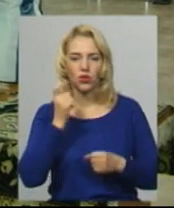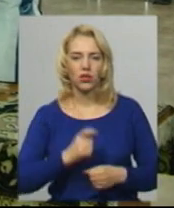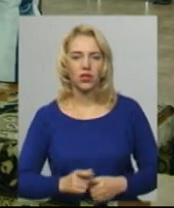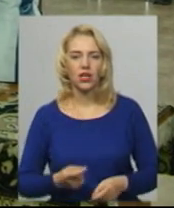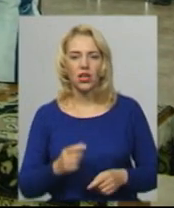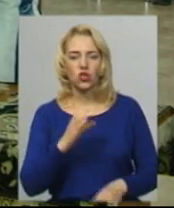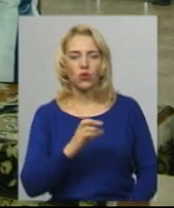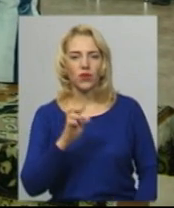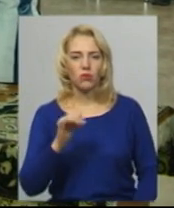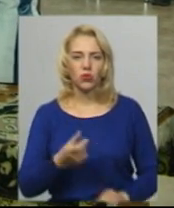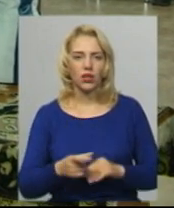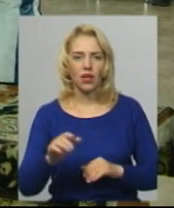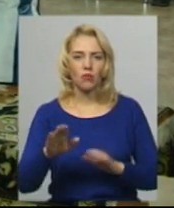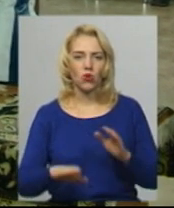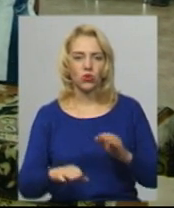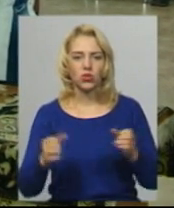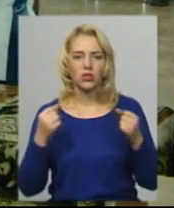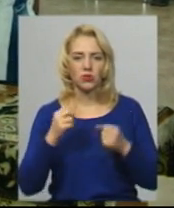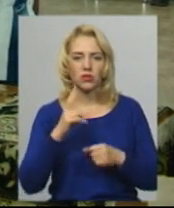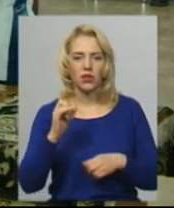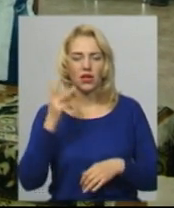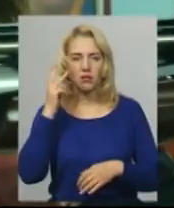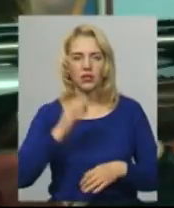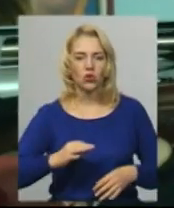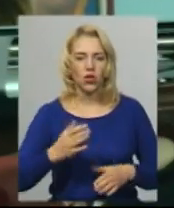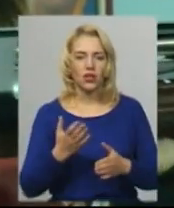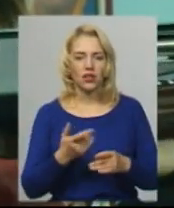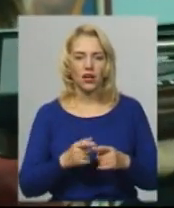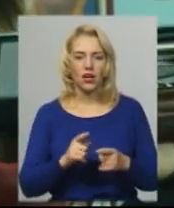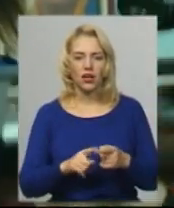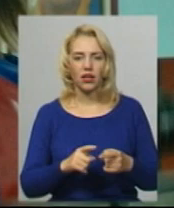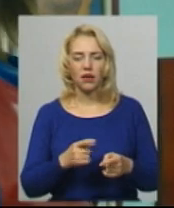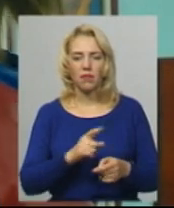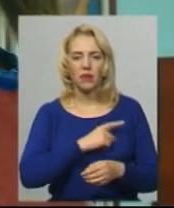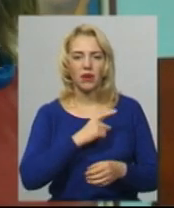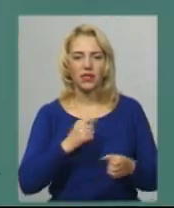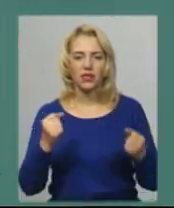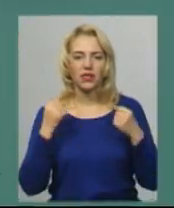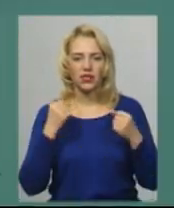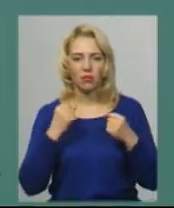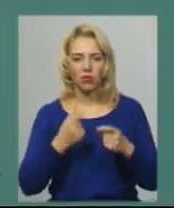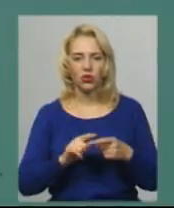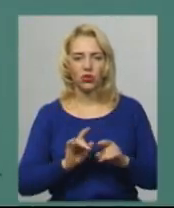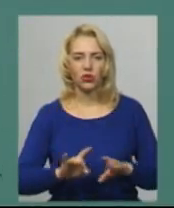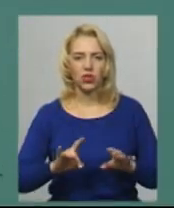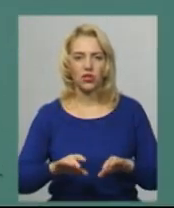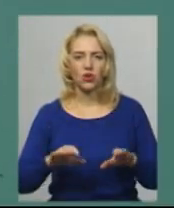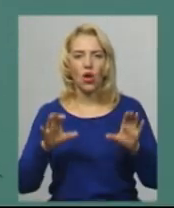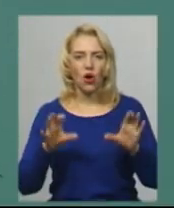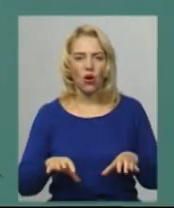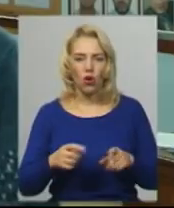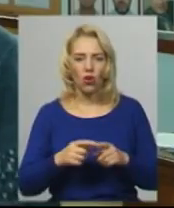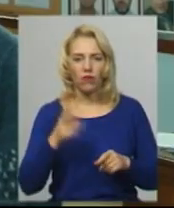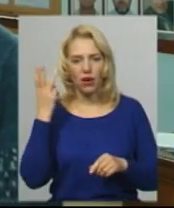Софія Боднар – наймолодша спортсменка у Хмельницькій області, яка виконала норматив майстра спорту України, каже голова Хмельницької обласної федерації з кульової